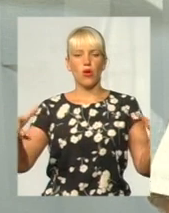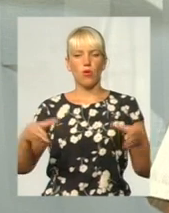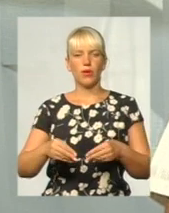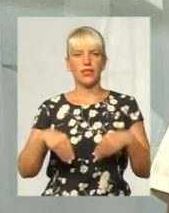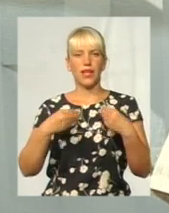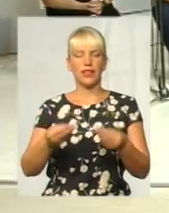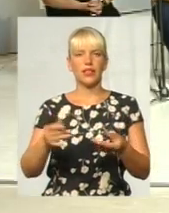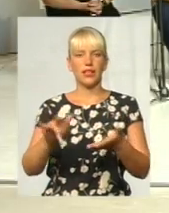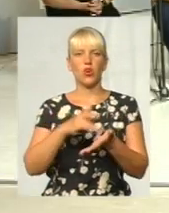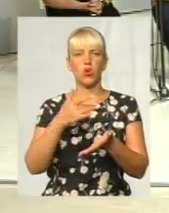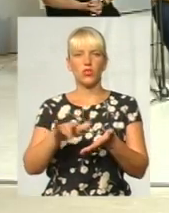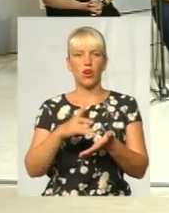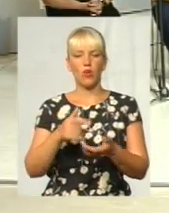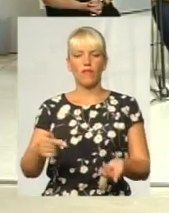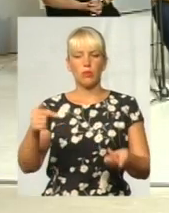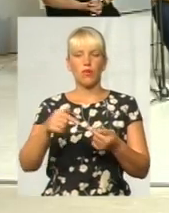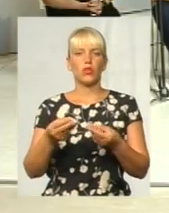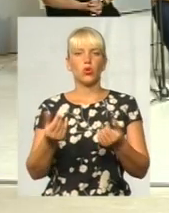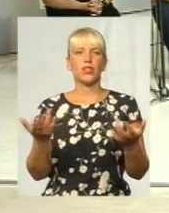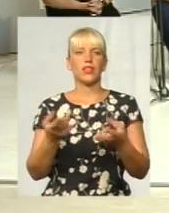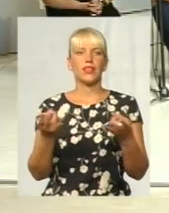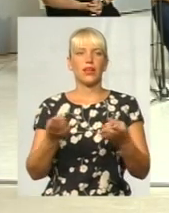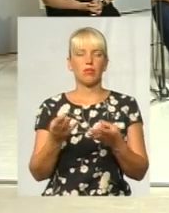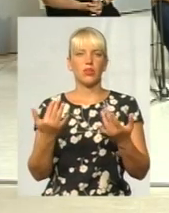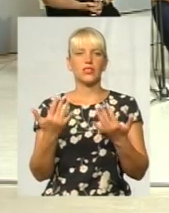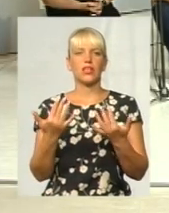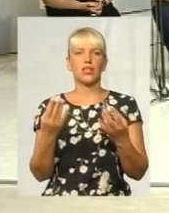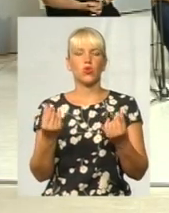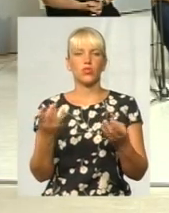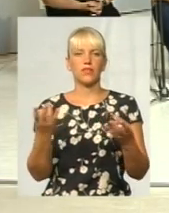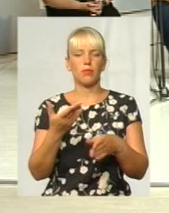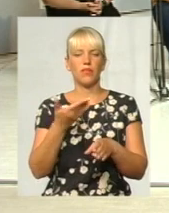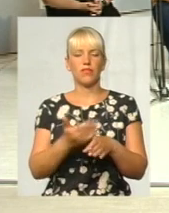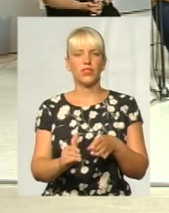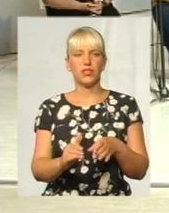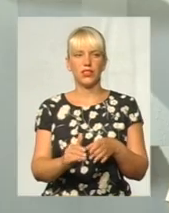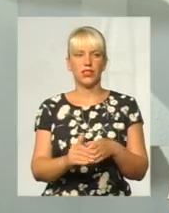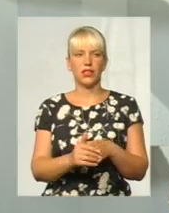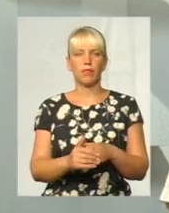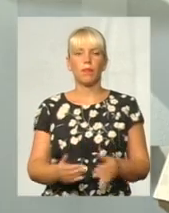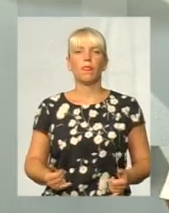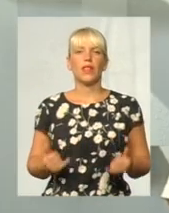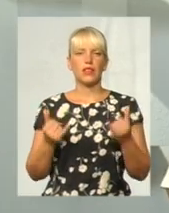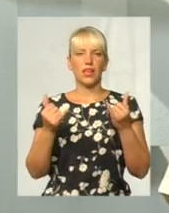розрахунки відповідних коштів, які кошти необхідні, виділити для